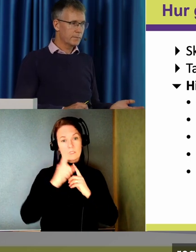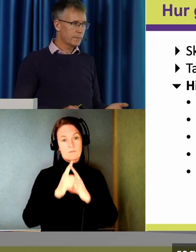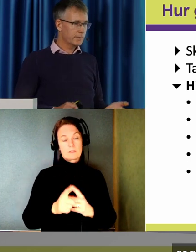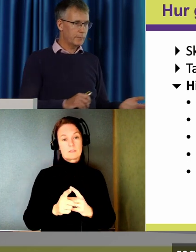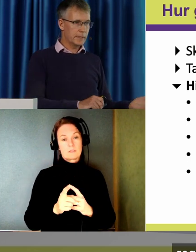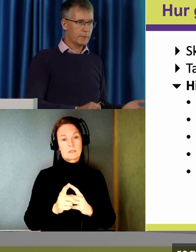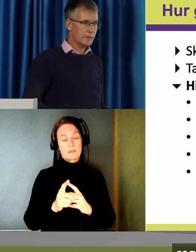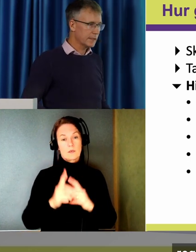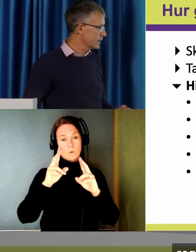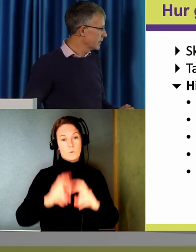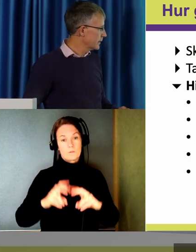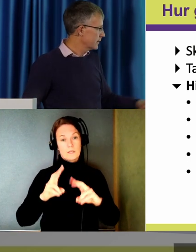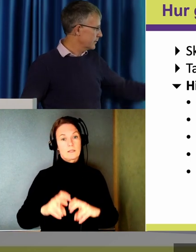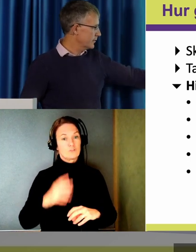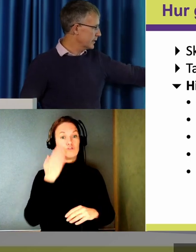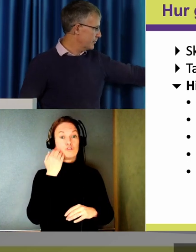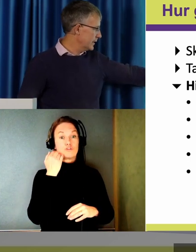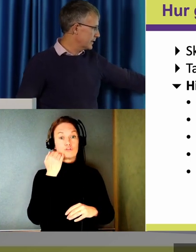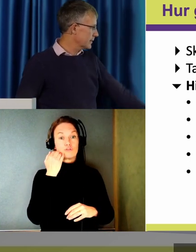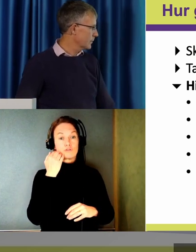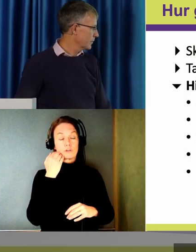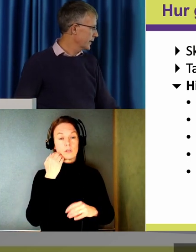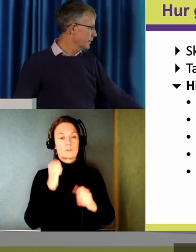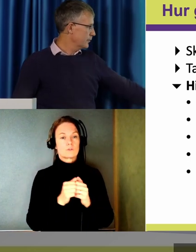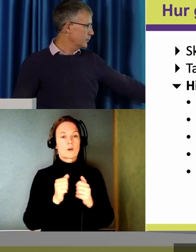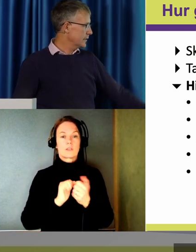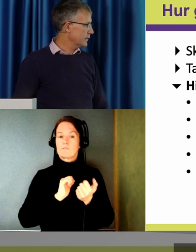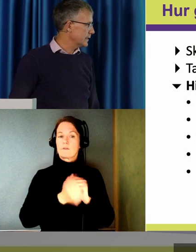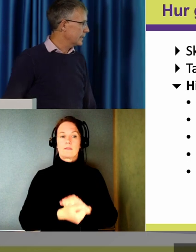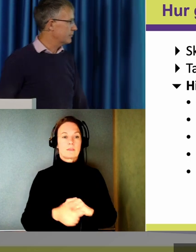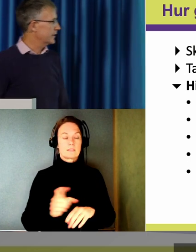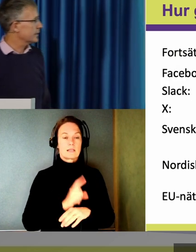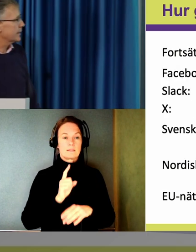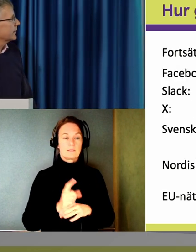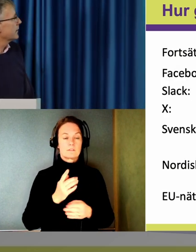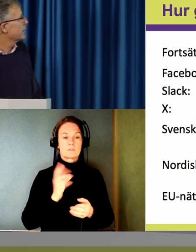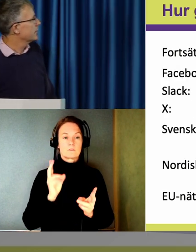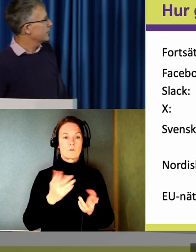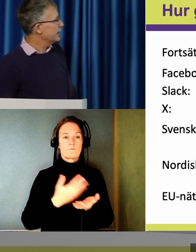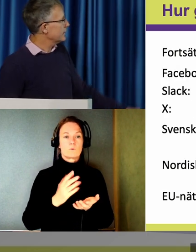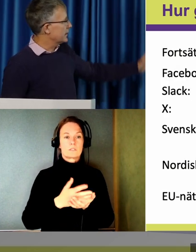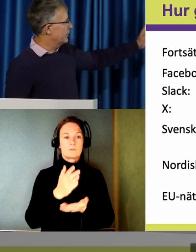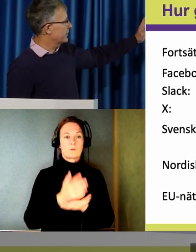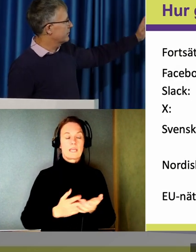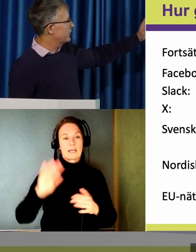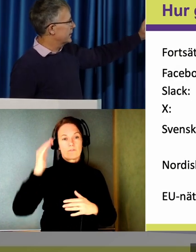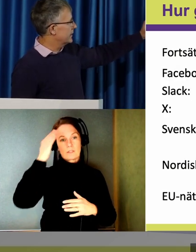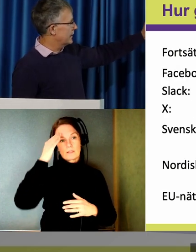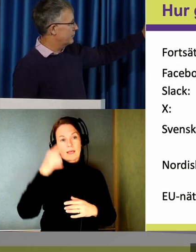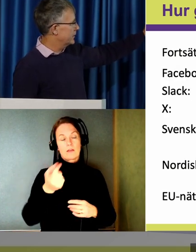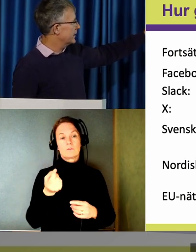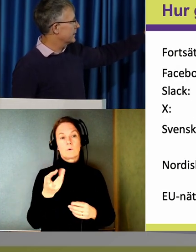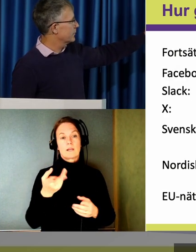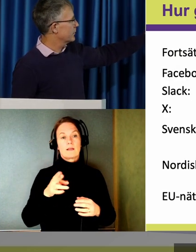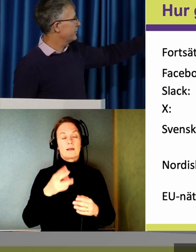Som var bara ett par år sedan. Så saker förändras. Och fortsätt att dela erfarenheter. Här är några tips var ni kan